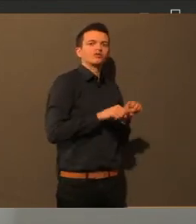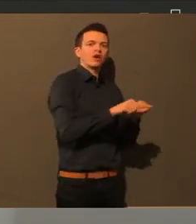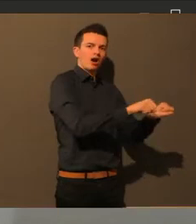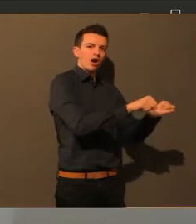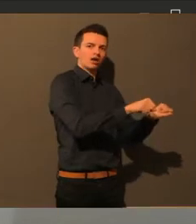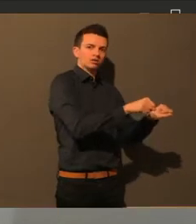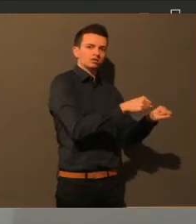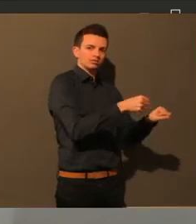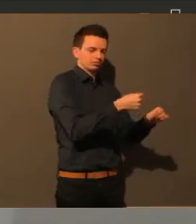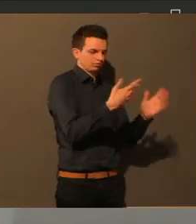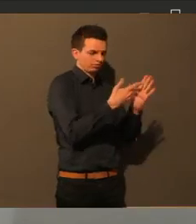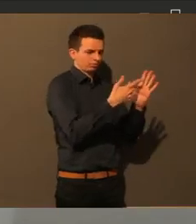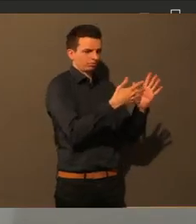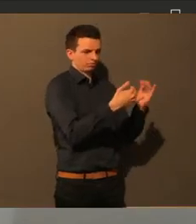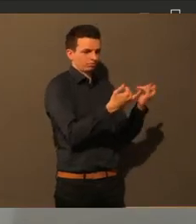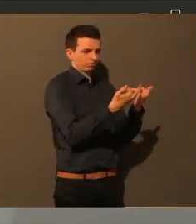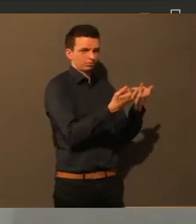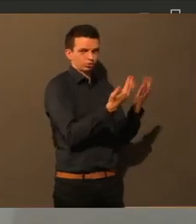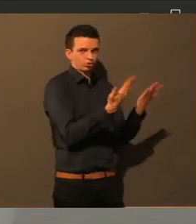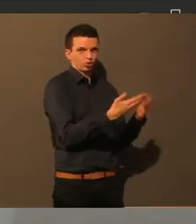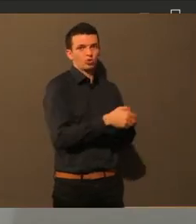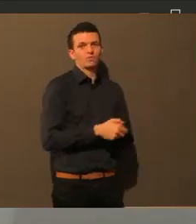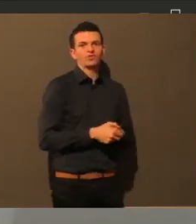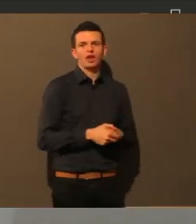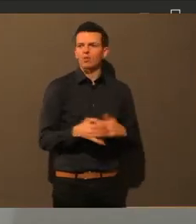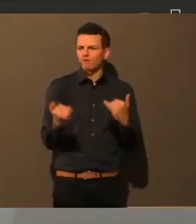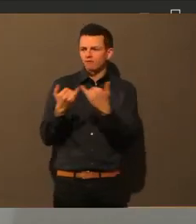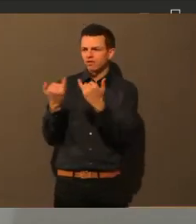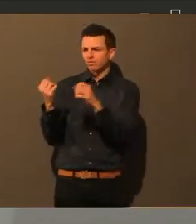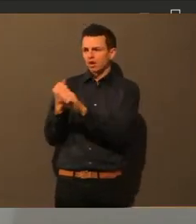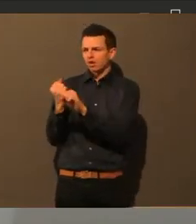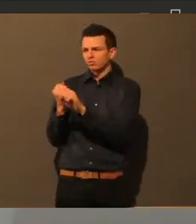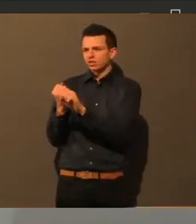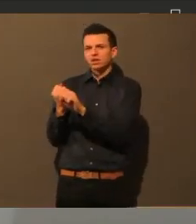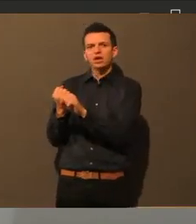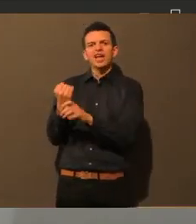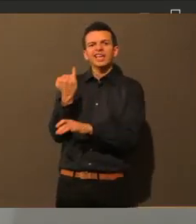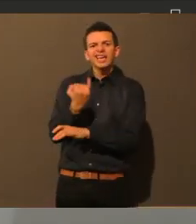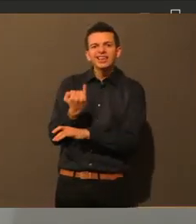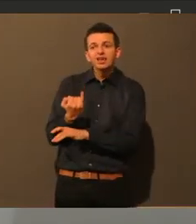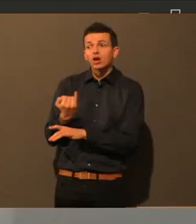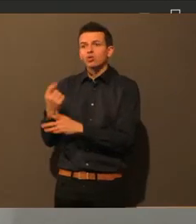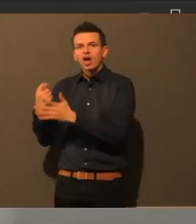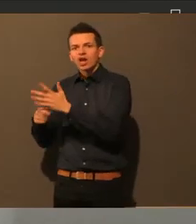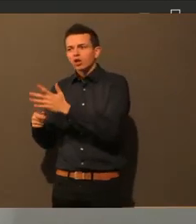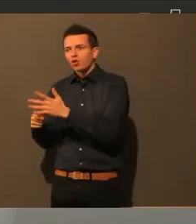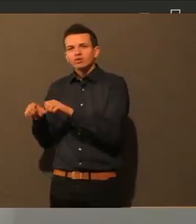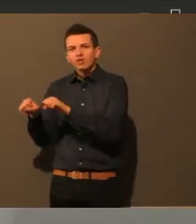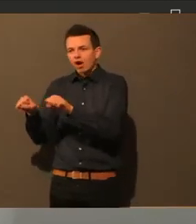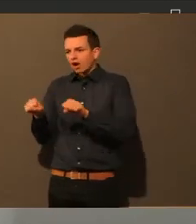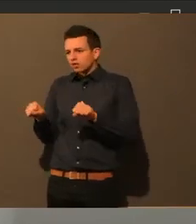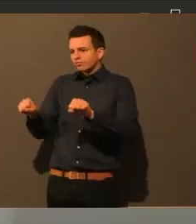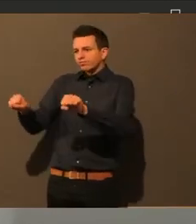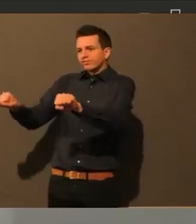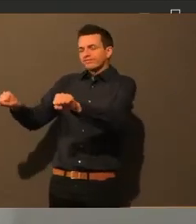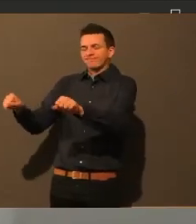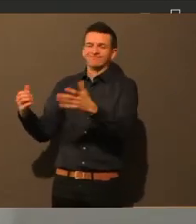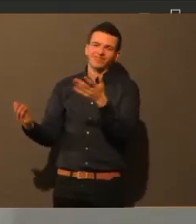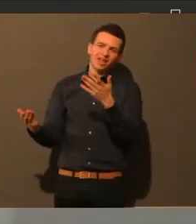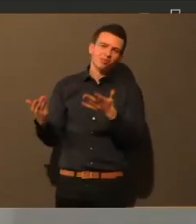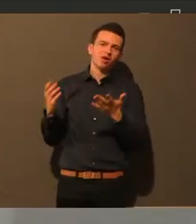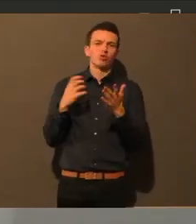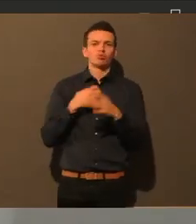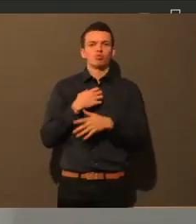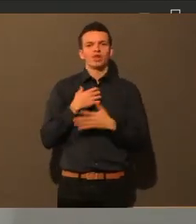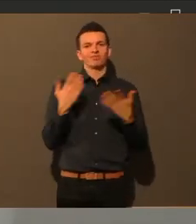muss der Supermarkt als Hausherr entscheiden. Also das ist nichts, was wir als Stadt entscheiden können, sondern es ist etwas, was